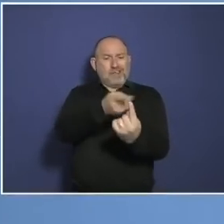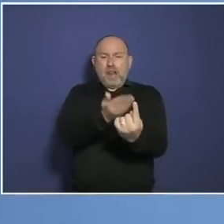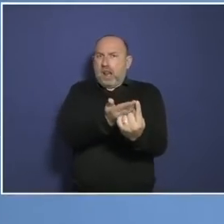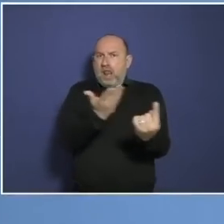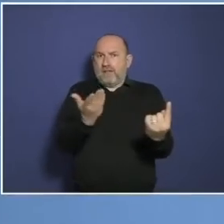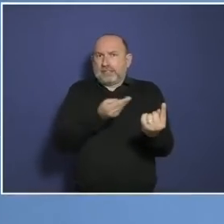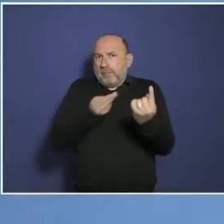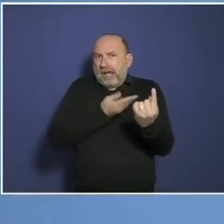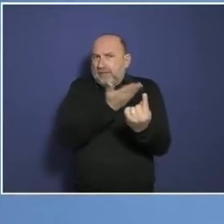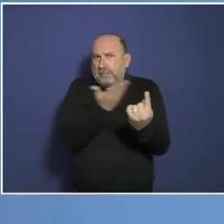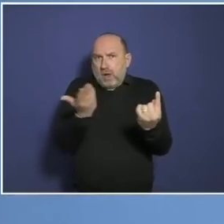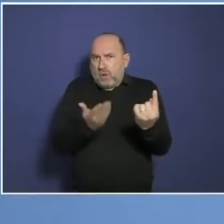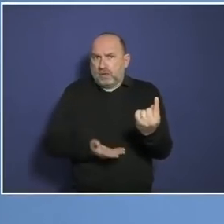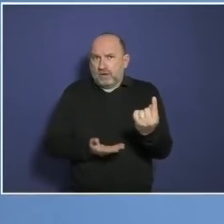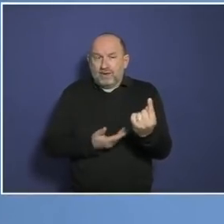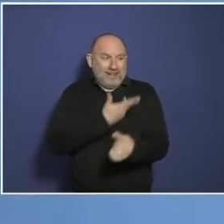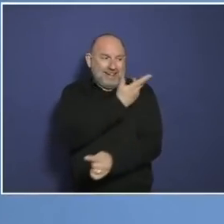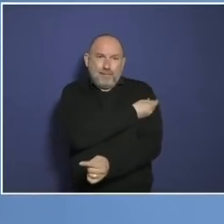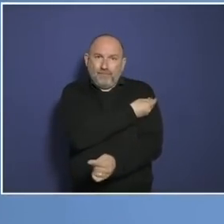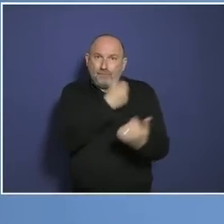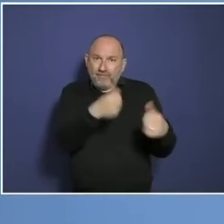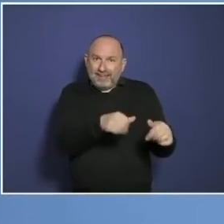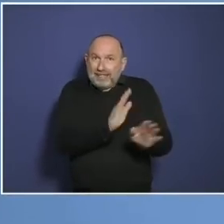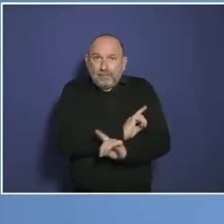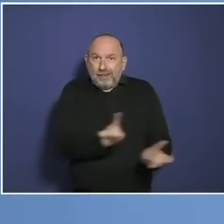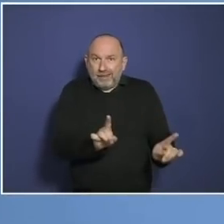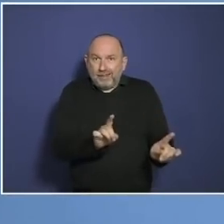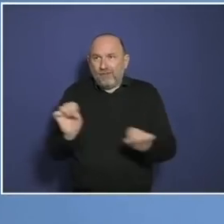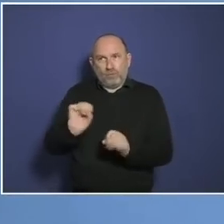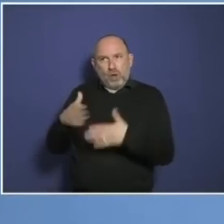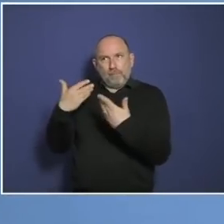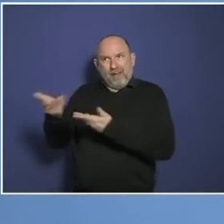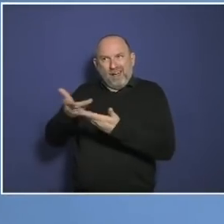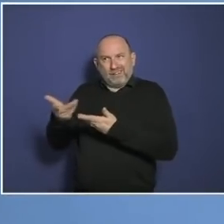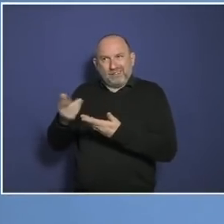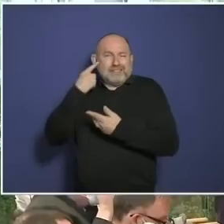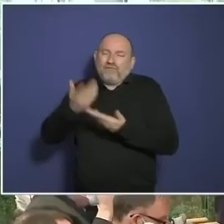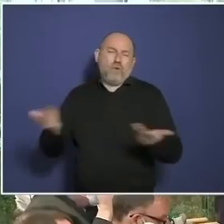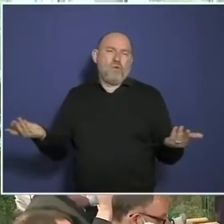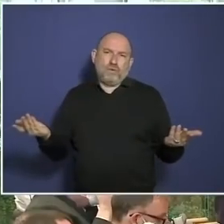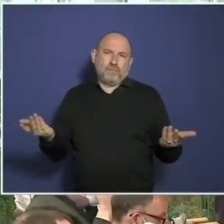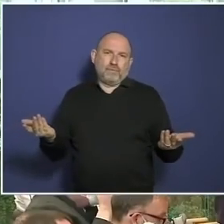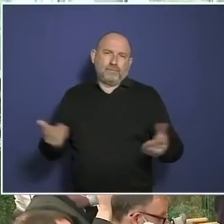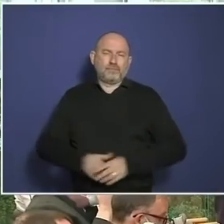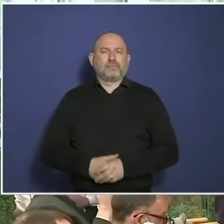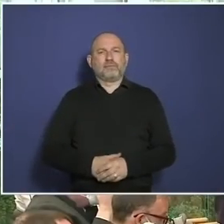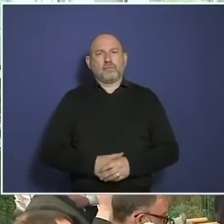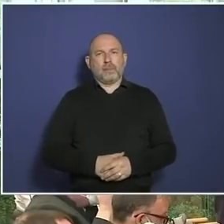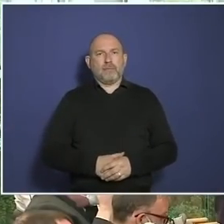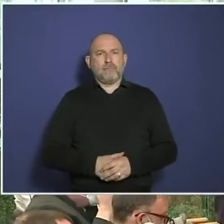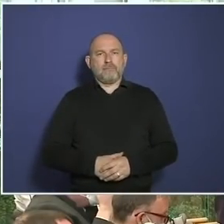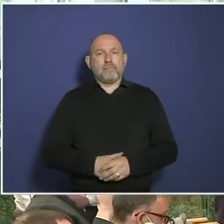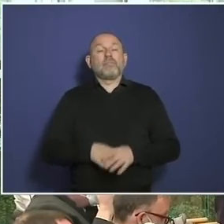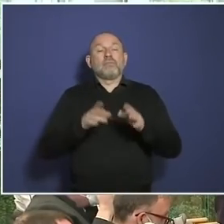für eine Impfpflicht, die es dann nicht gibt, kann nicht wirklich sinnvoll sein. Übersetzt, so funktioniert die Erpressung nicht. Denn ursprünglich war ja